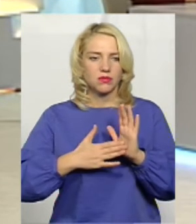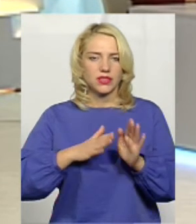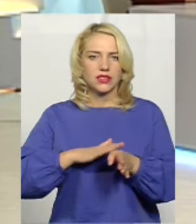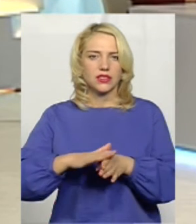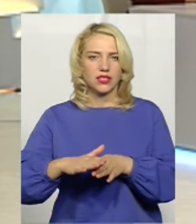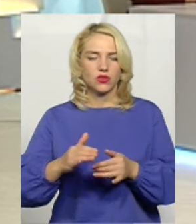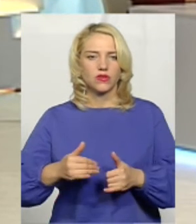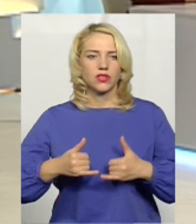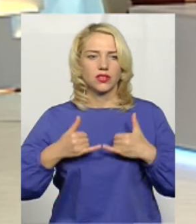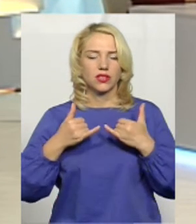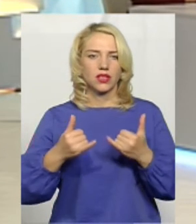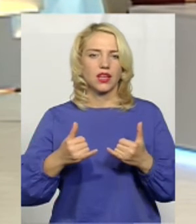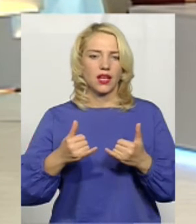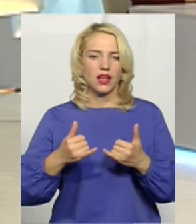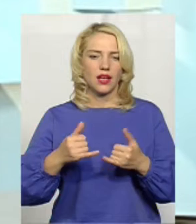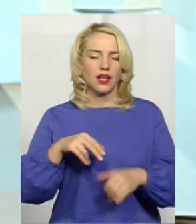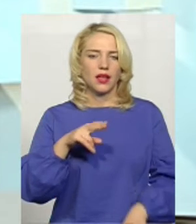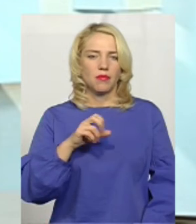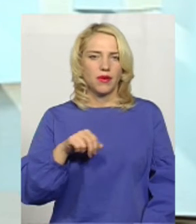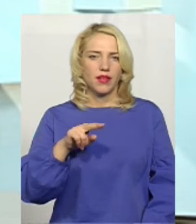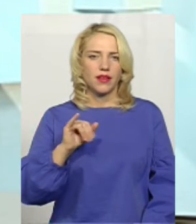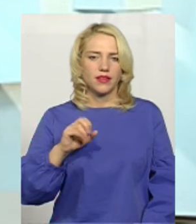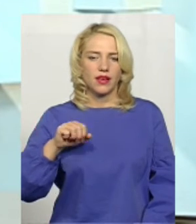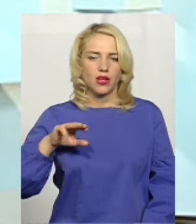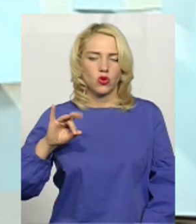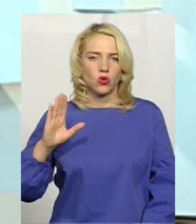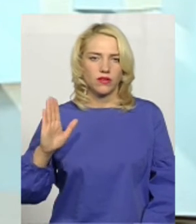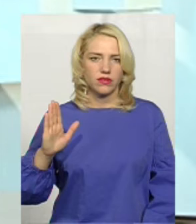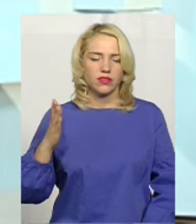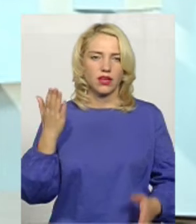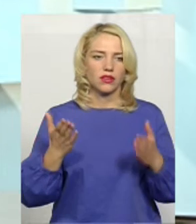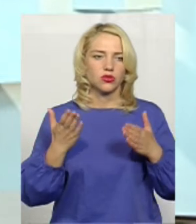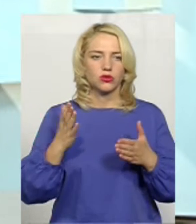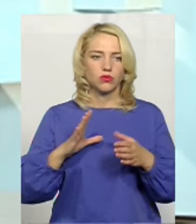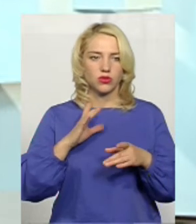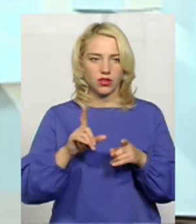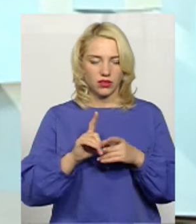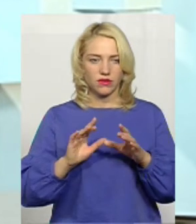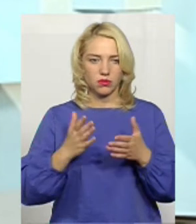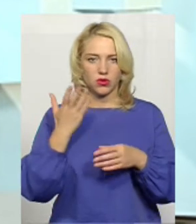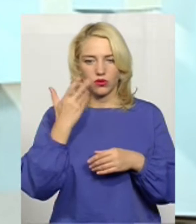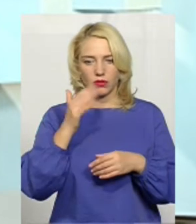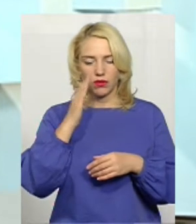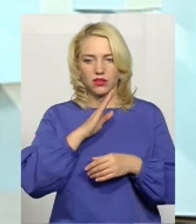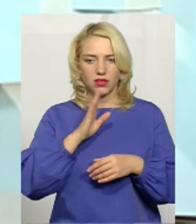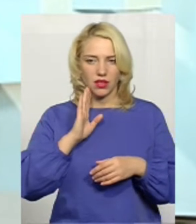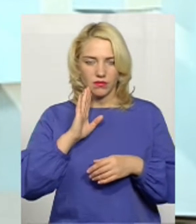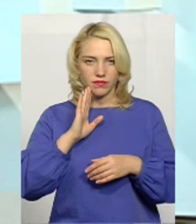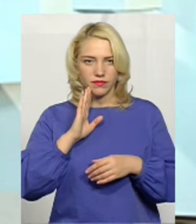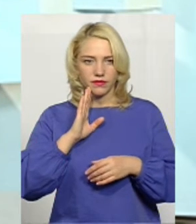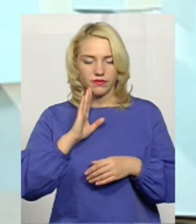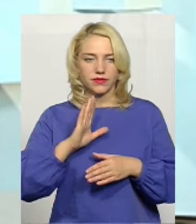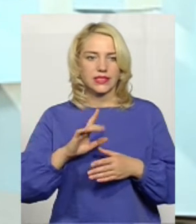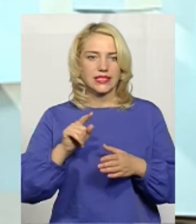для педіатрів. Якщо були такі випадки, що це вже було батькам саме